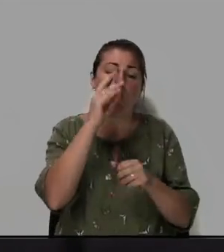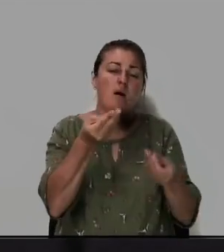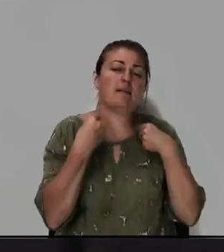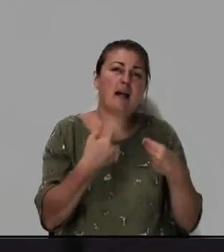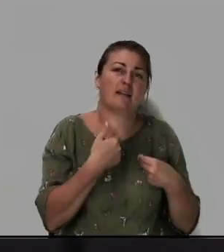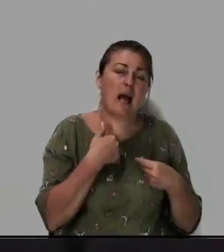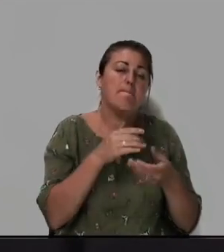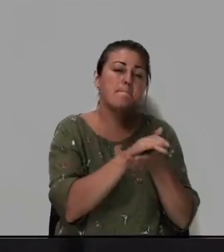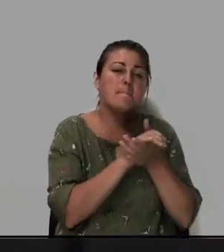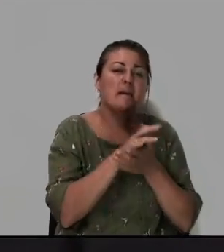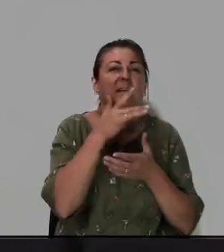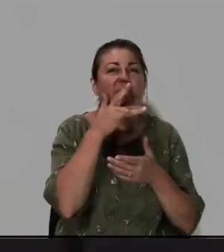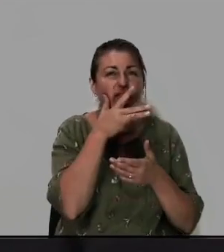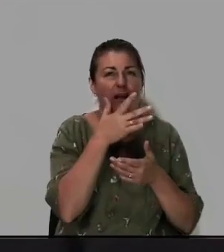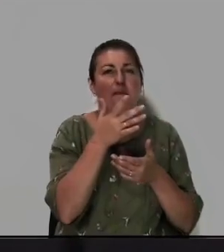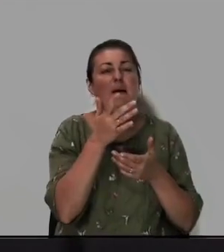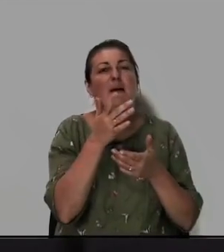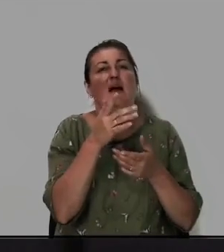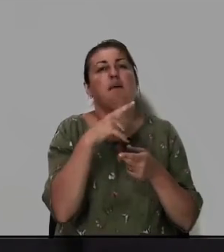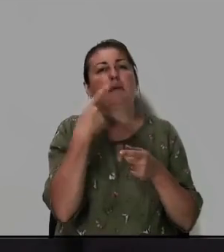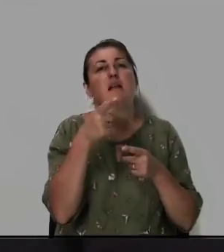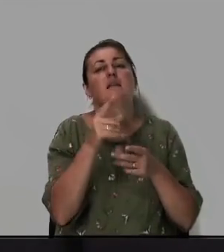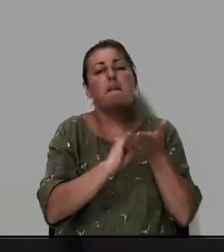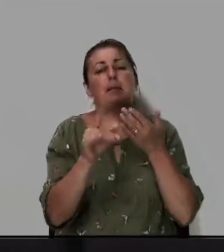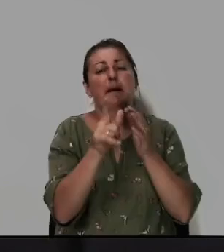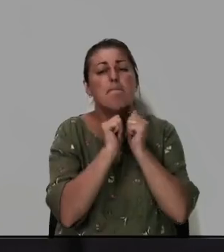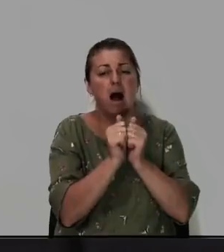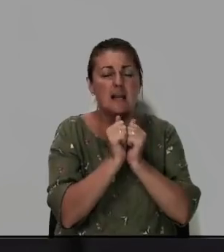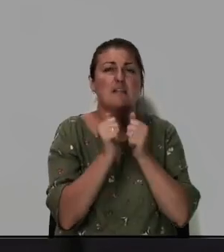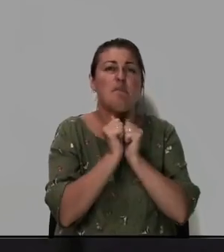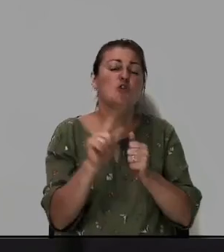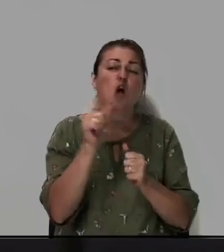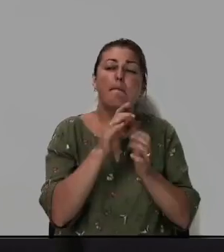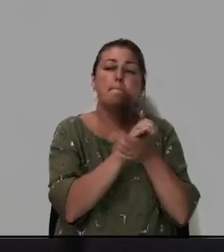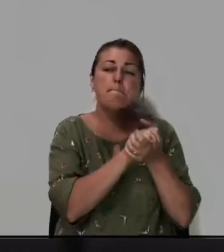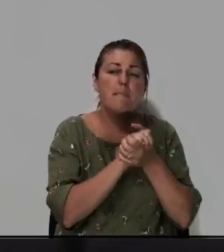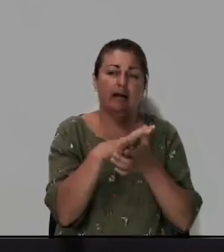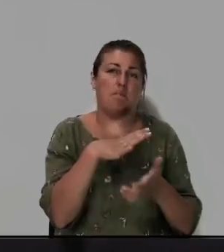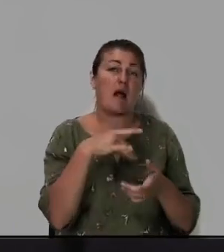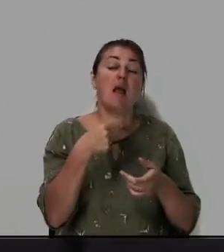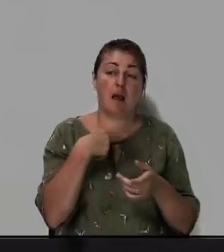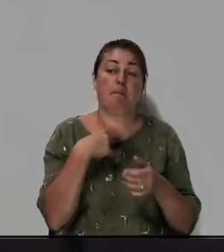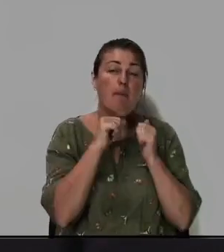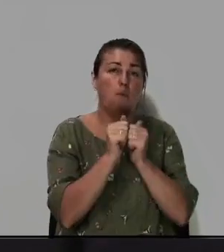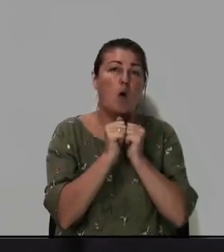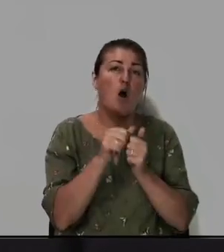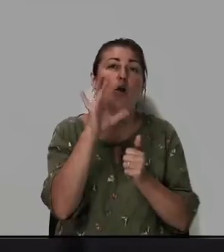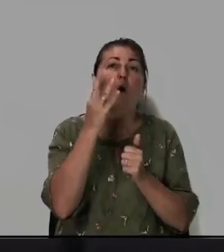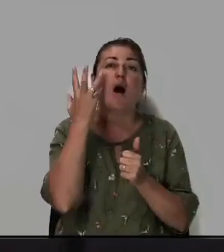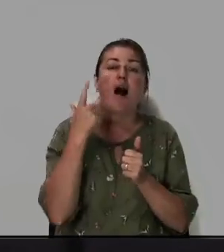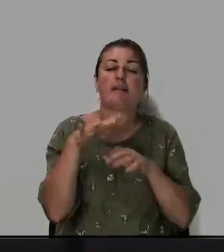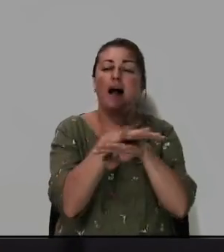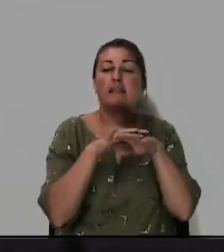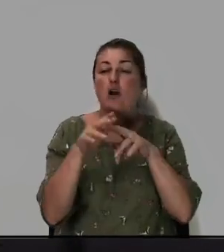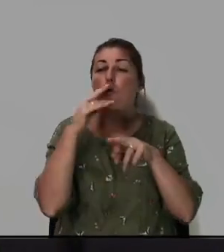мирное время так написано молитесь молитесь чтобы мир был и мы молимся но когда народ